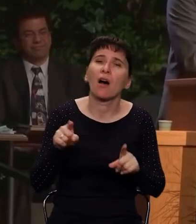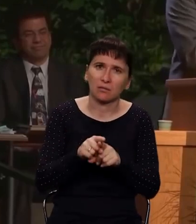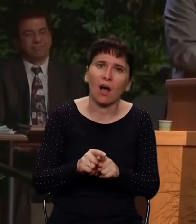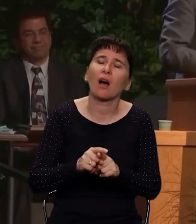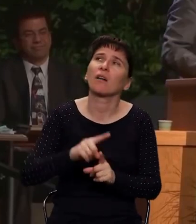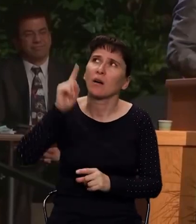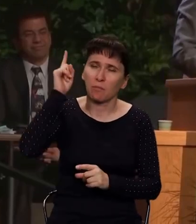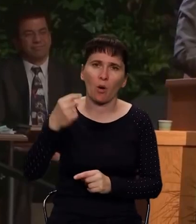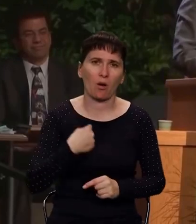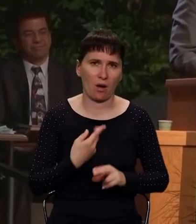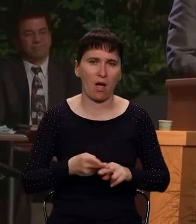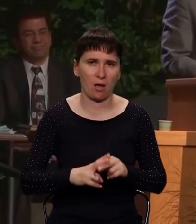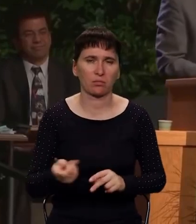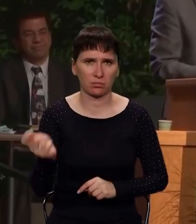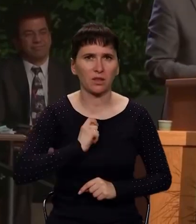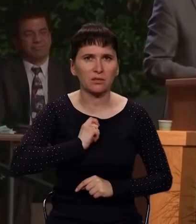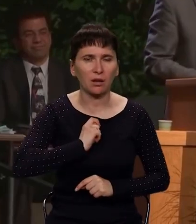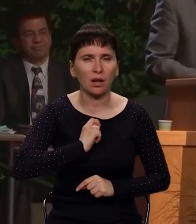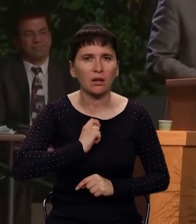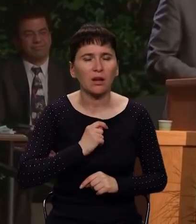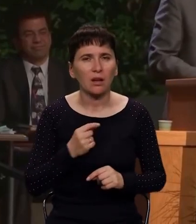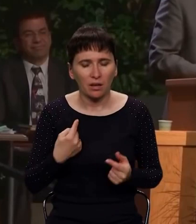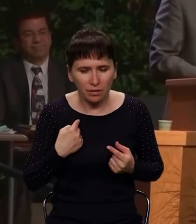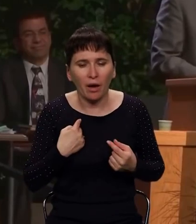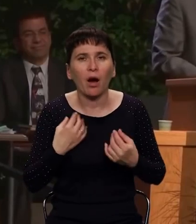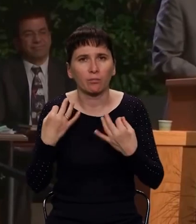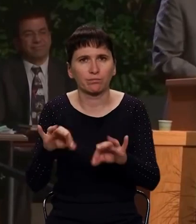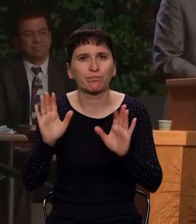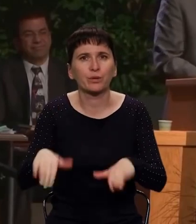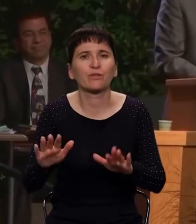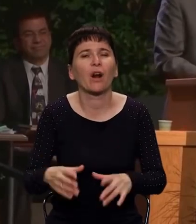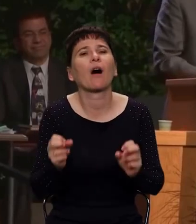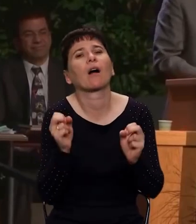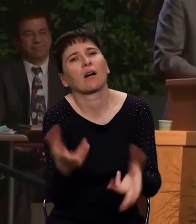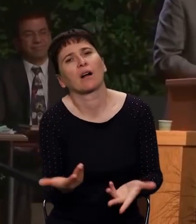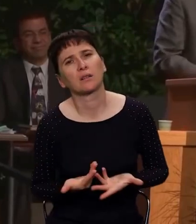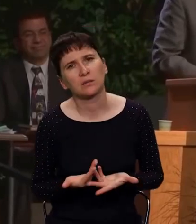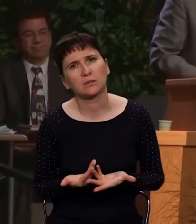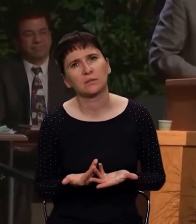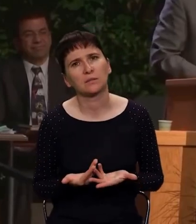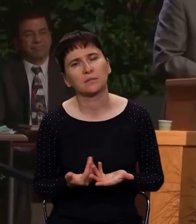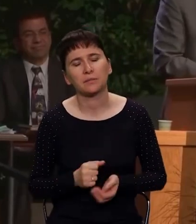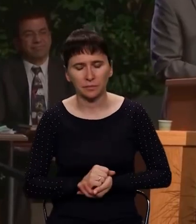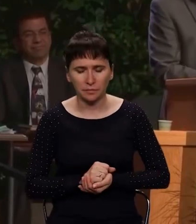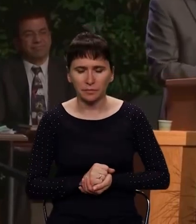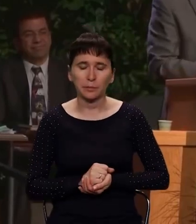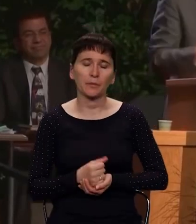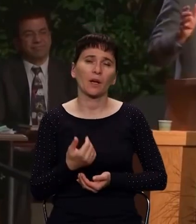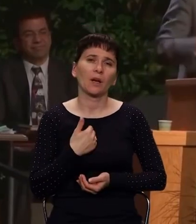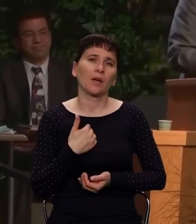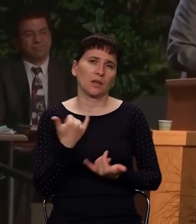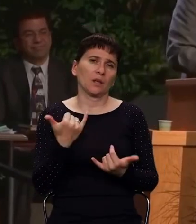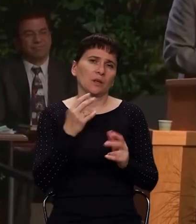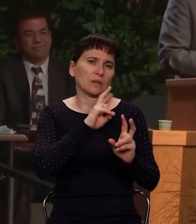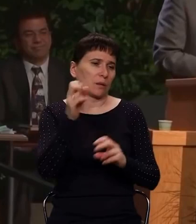которые однажды я получил в своей жизни? Братья и сестры, время неумолимо уходит. Я хочу сказать две мысли еще,